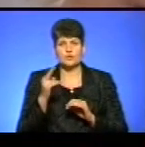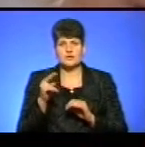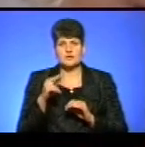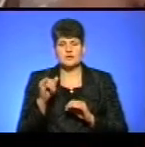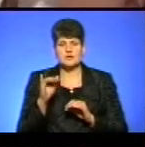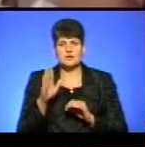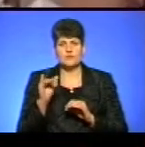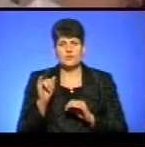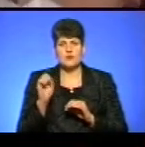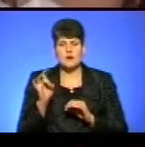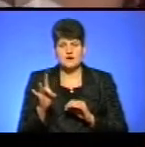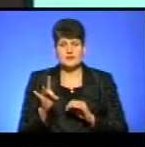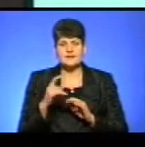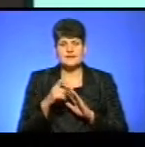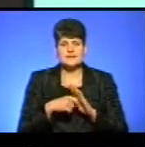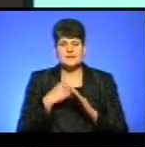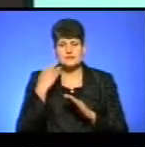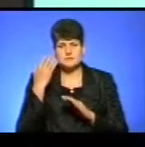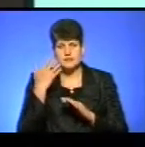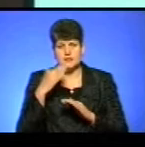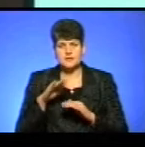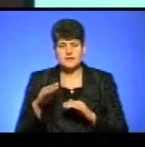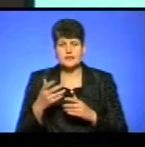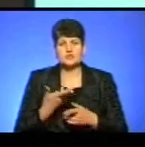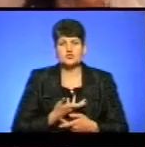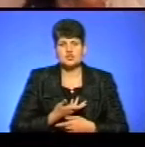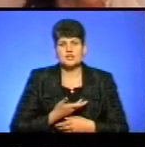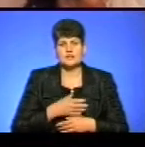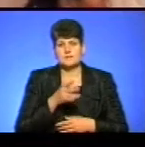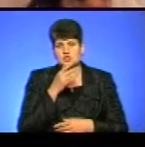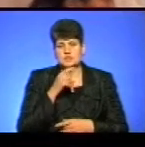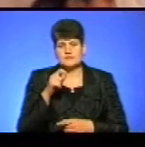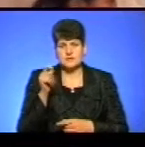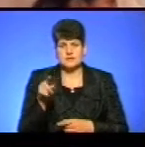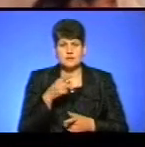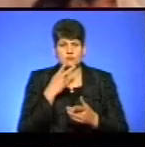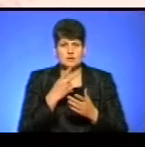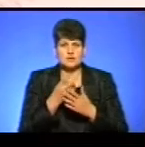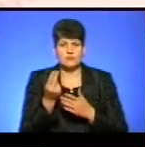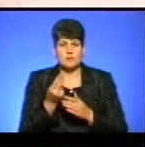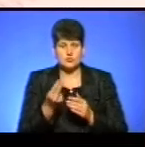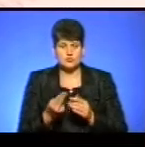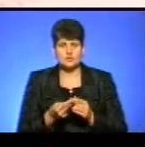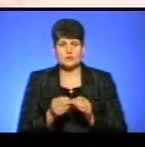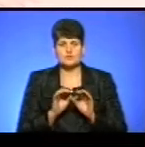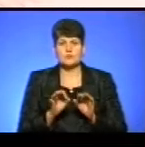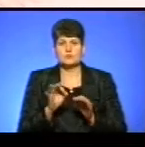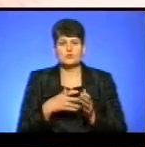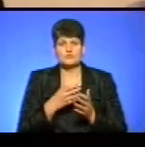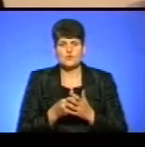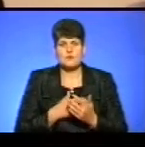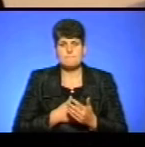дізналися про мрії ровесників, які пережили війну. Їх відобразили у малюнках та розповіли про власні переживання.